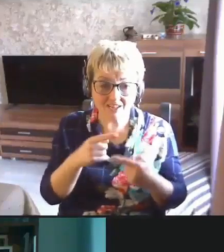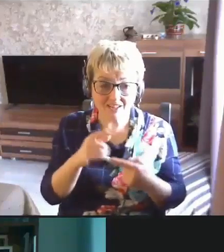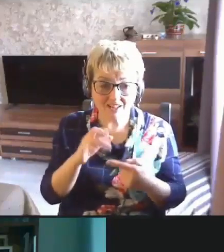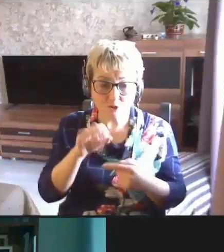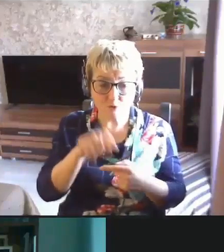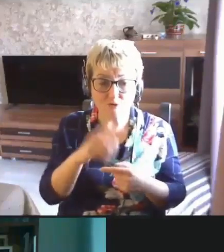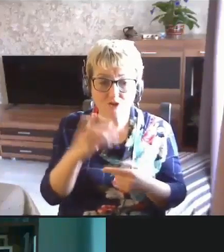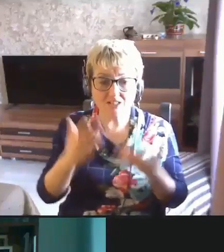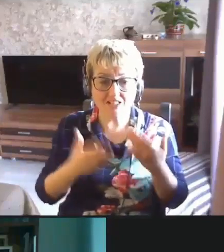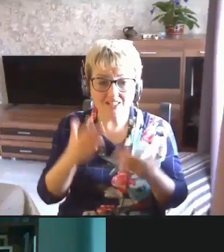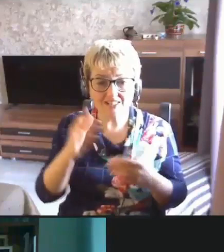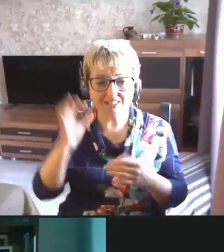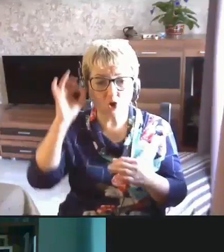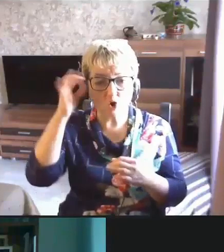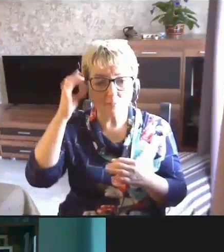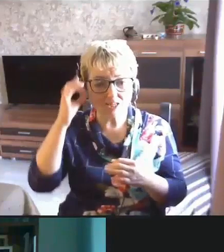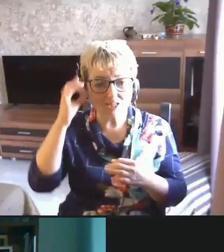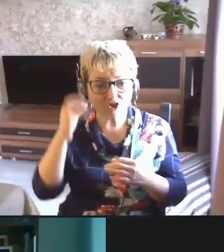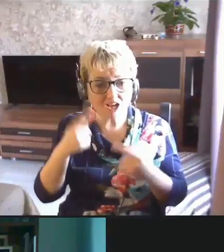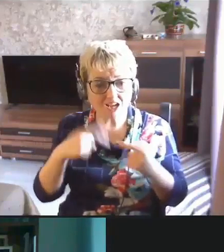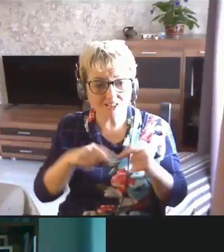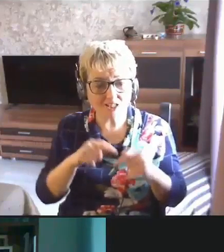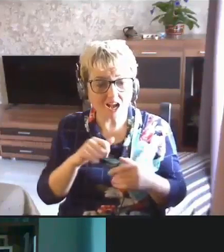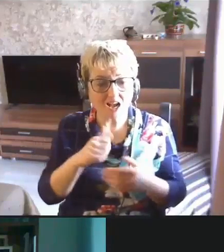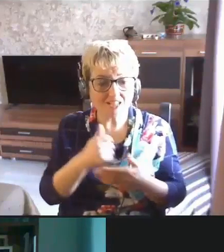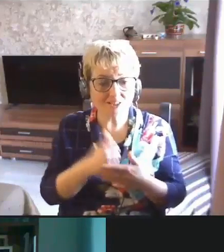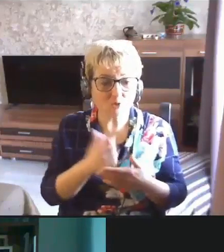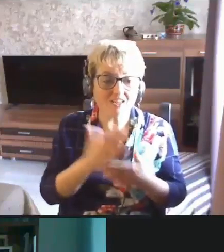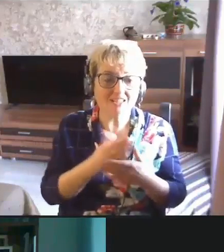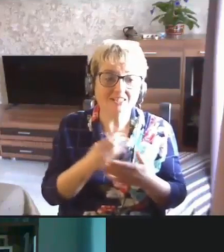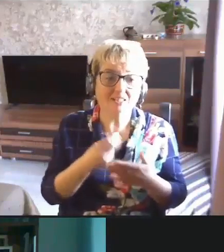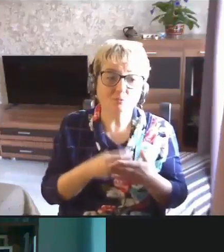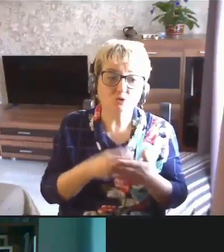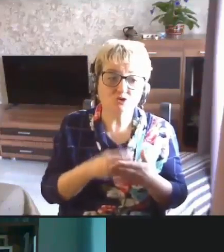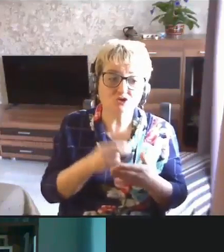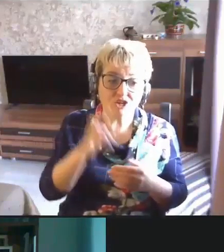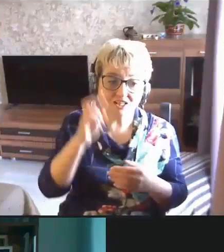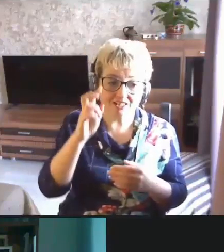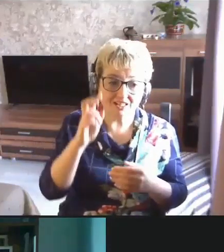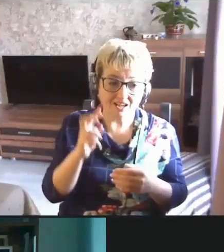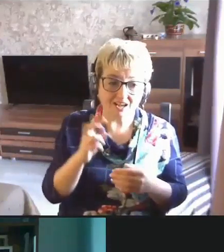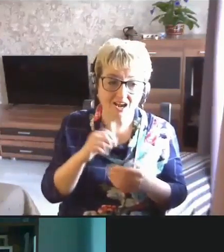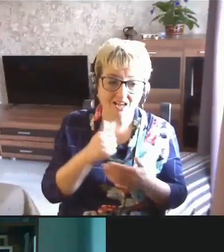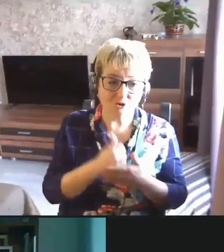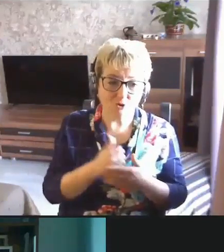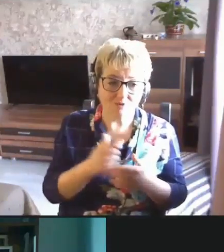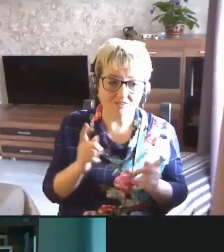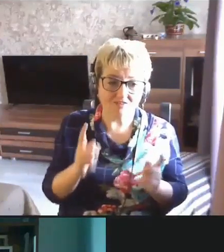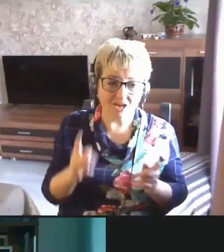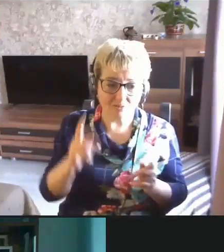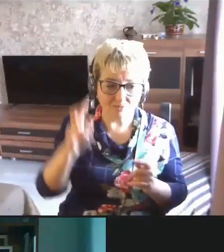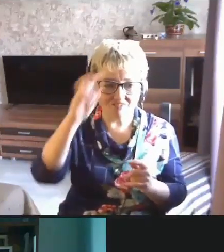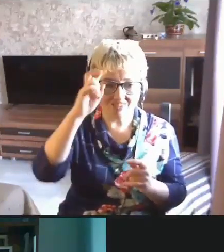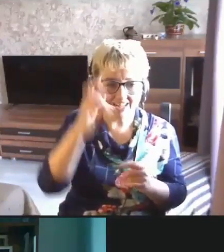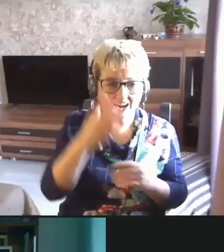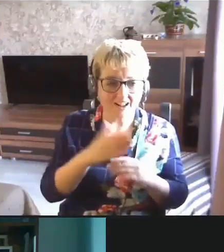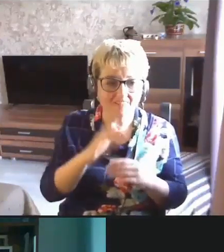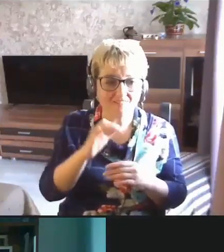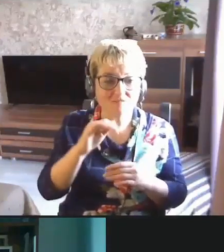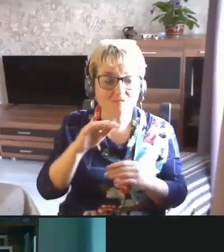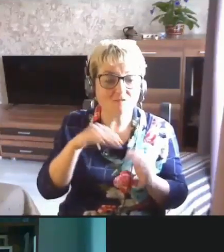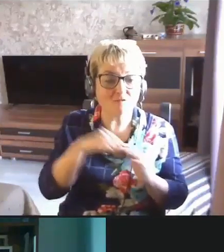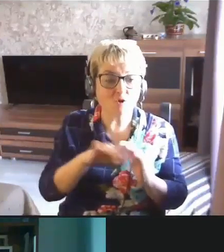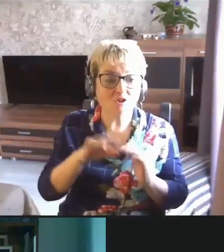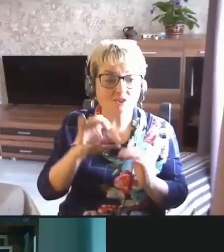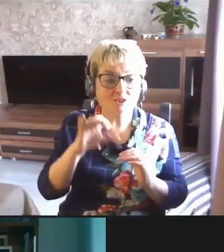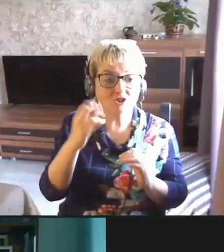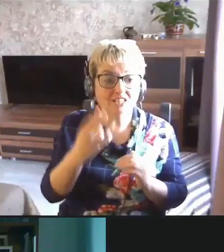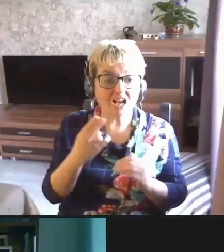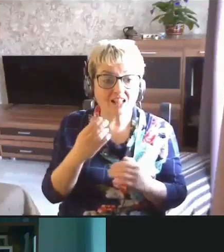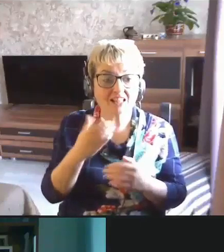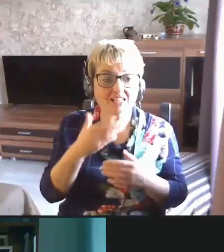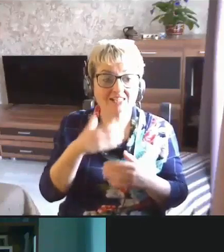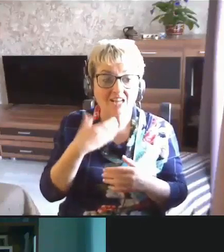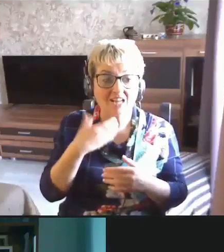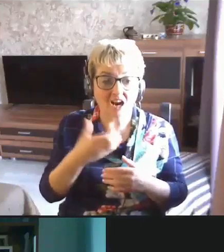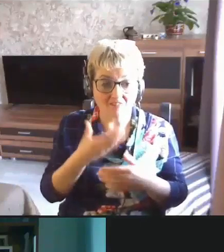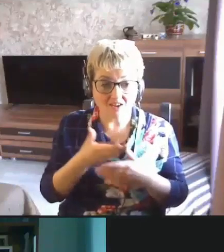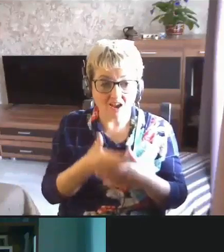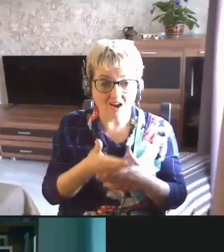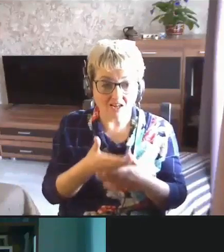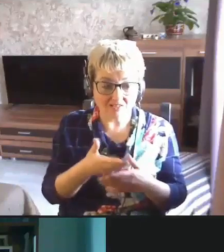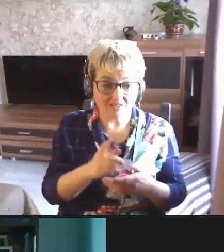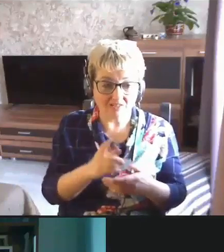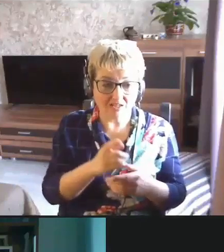есть обеспеченная основа, а есть еще и бюджетная основа, в рамках которого по федеральному фону социального страхования оказываются